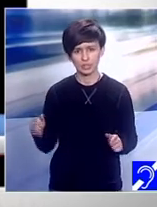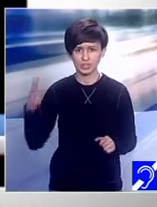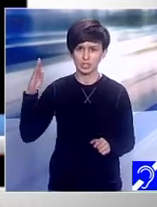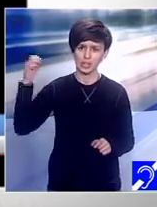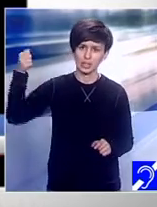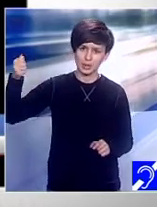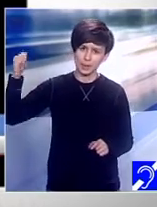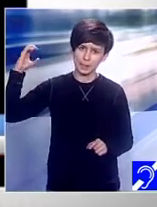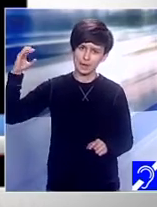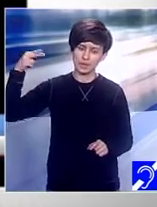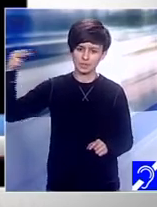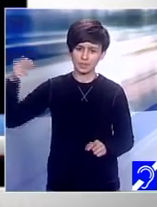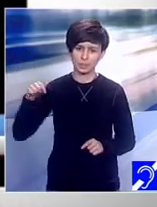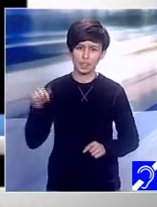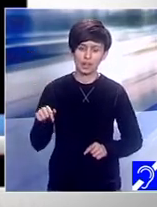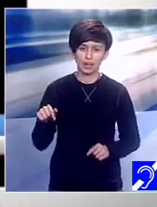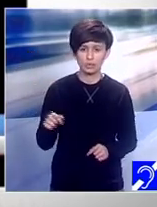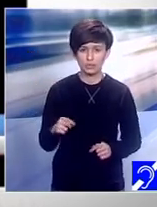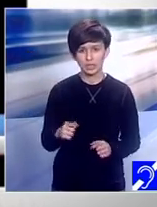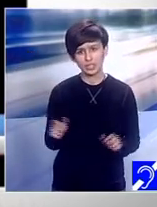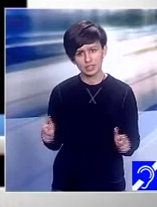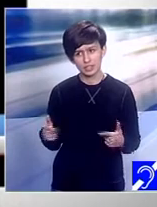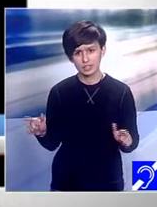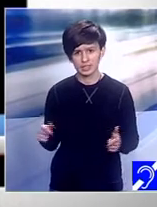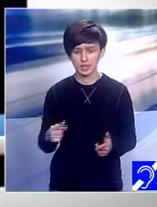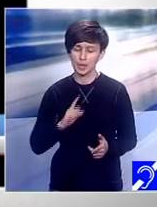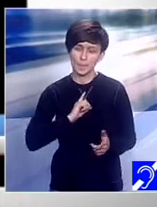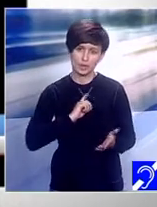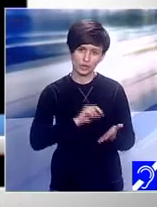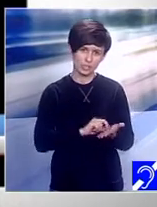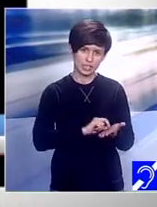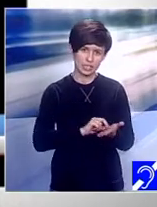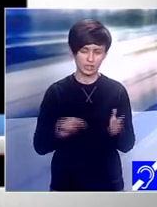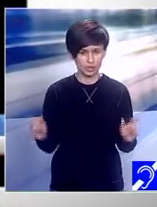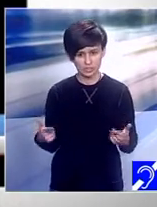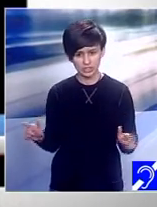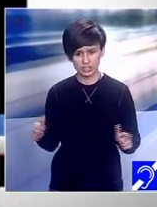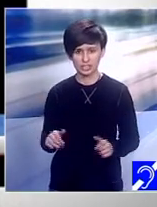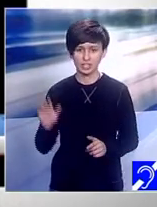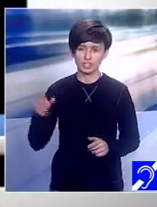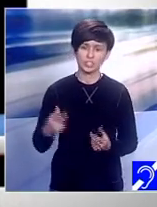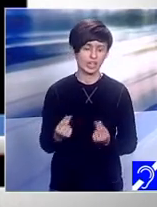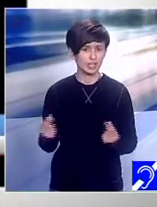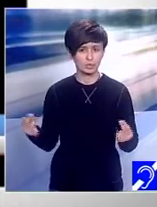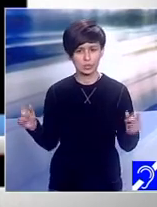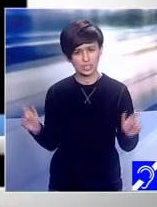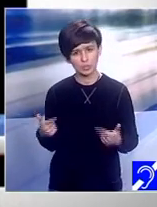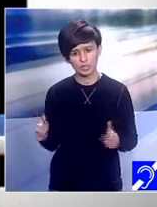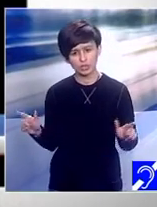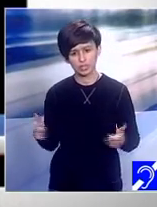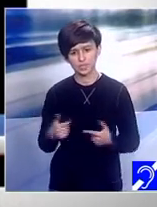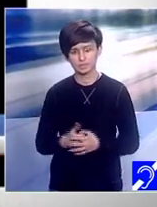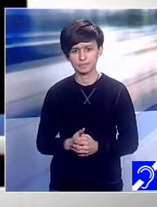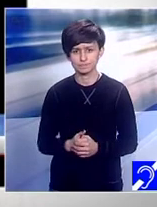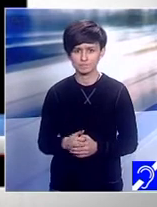publicul cu propriile compoziții. A început să le scrie de la vârsta de 9 ani și are deja zeci de piese de muzică pop și clasică.